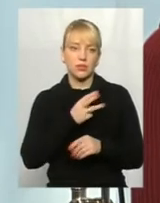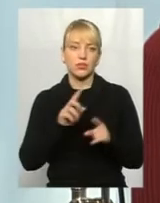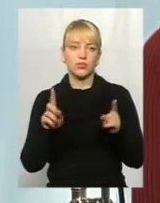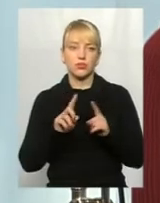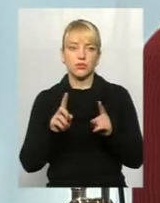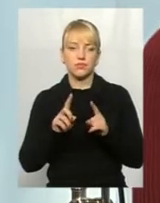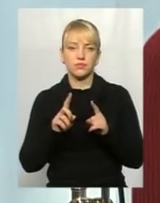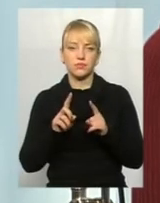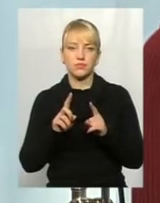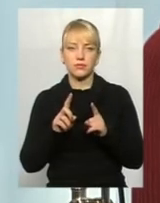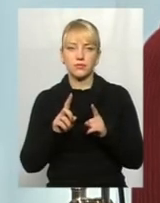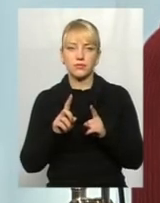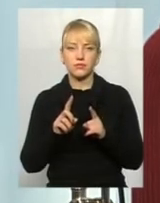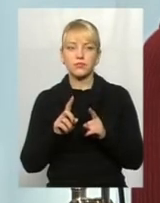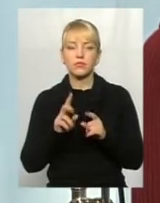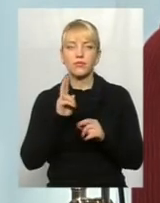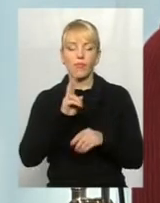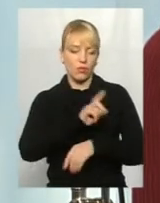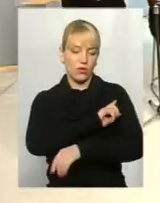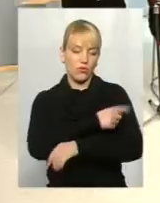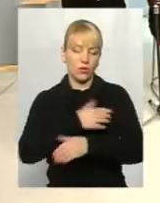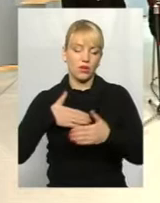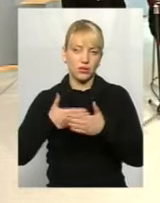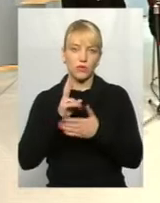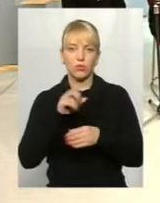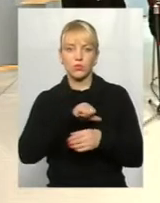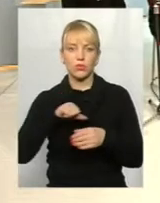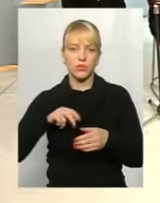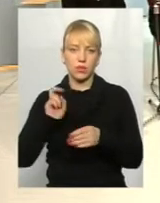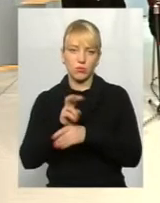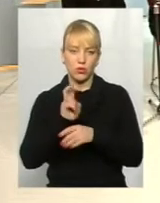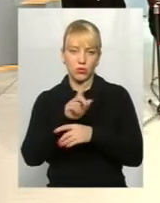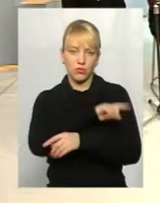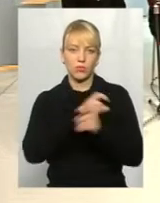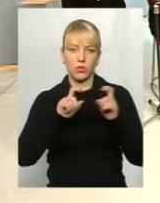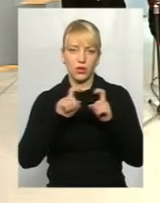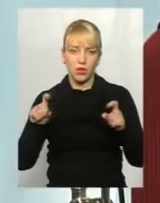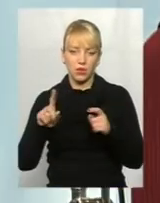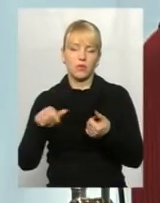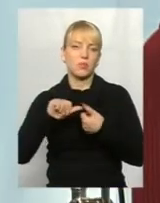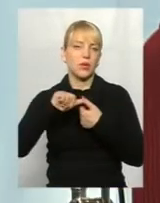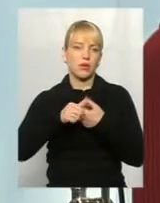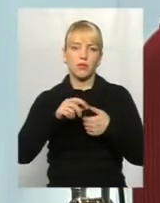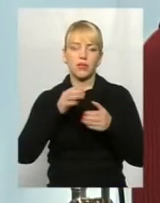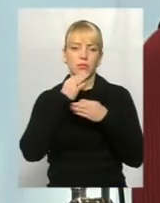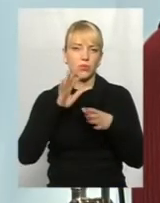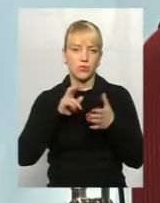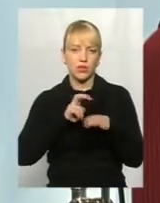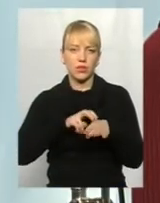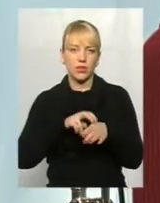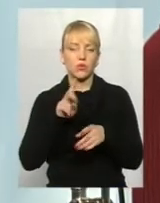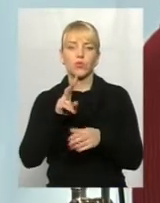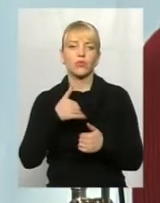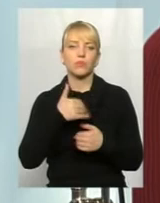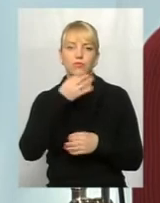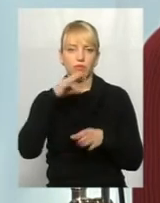фізично, активно можуть відвідувати поліклініки, прикріпляються до тих лікарів по території або до тих, до кого вони саме